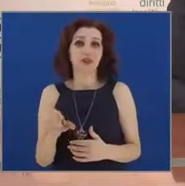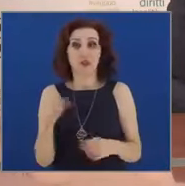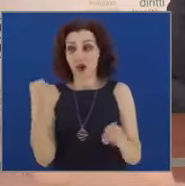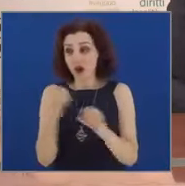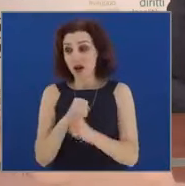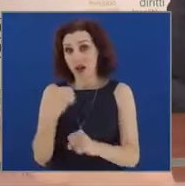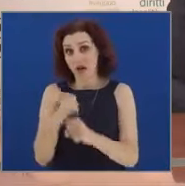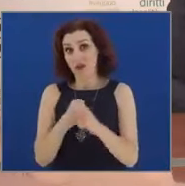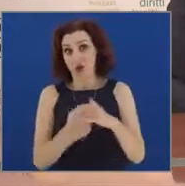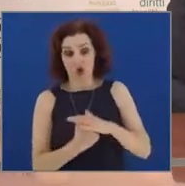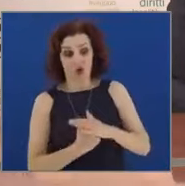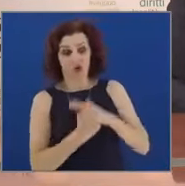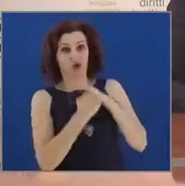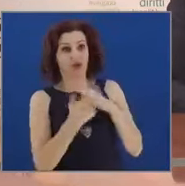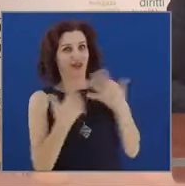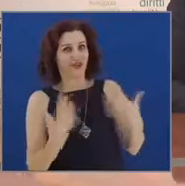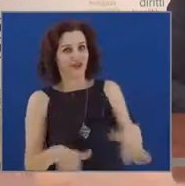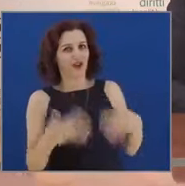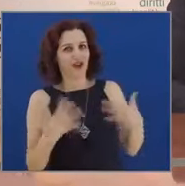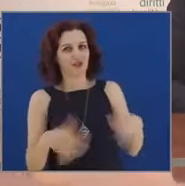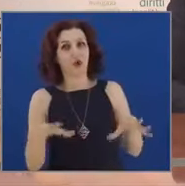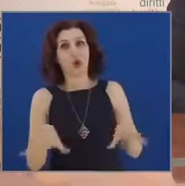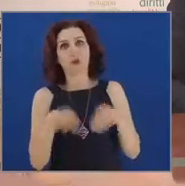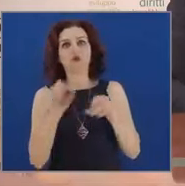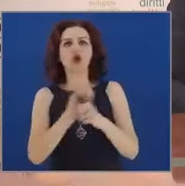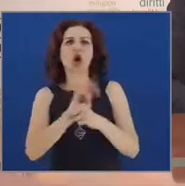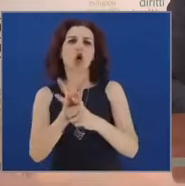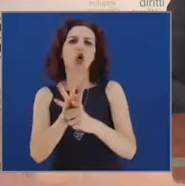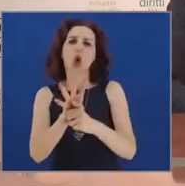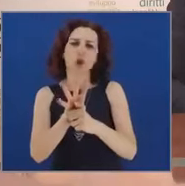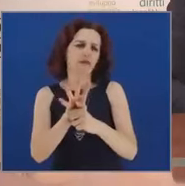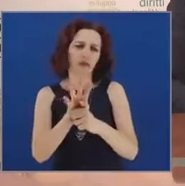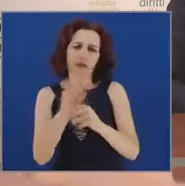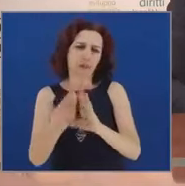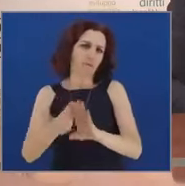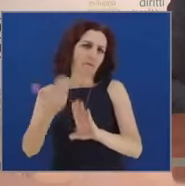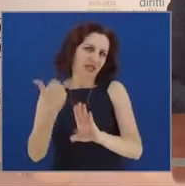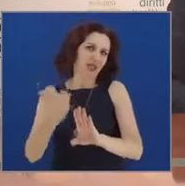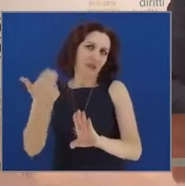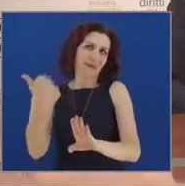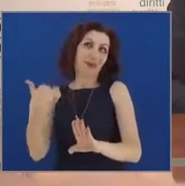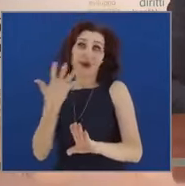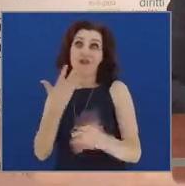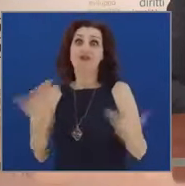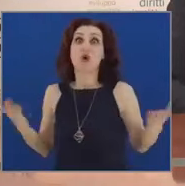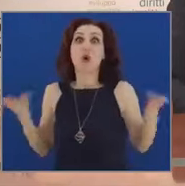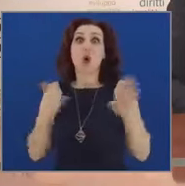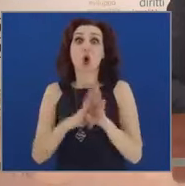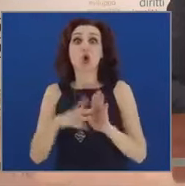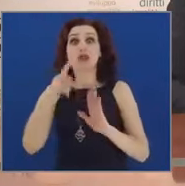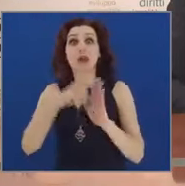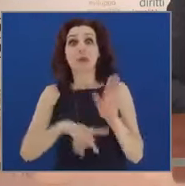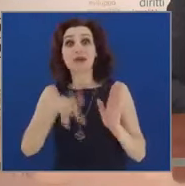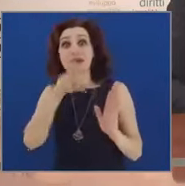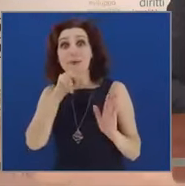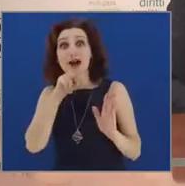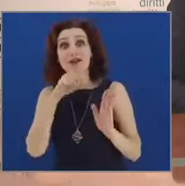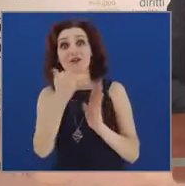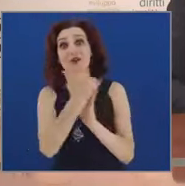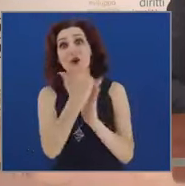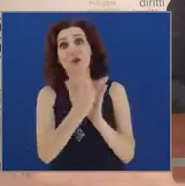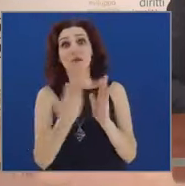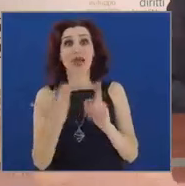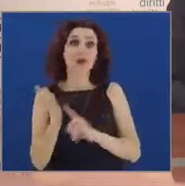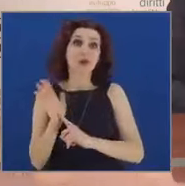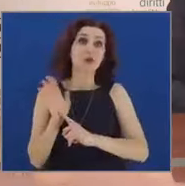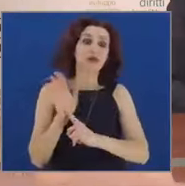che è cominciato ovviamente molto prima di Covid, che avremmo voluto concludere nel mese di marzo con la presentazione di questo piano, ma ovviamente non